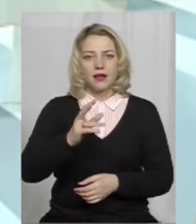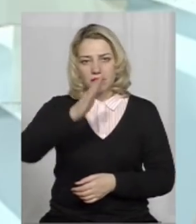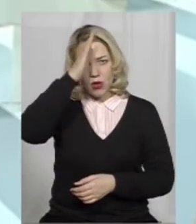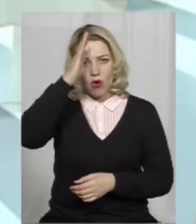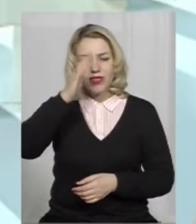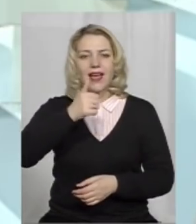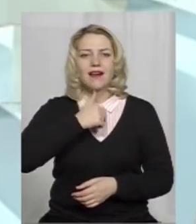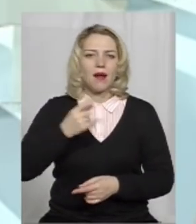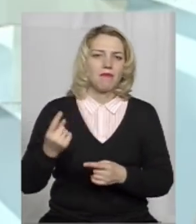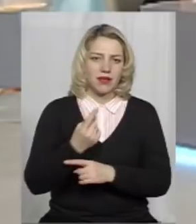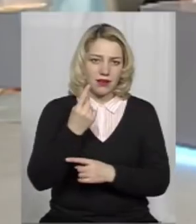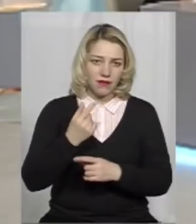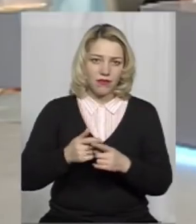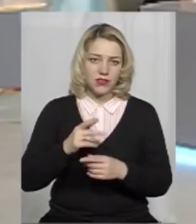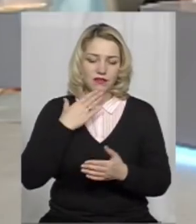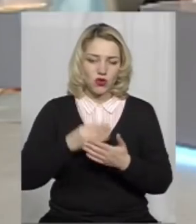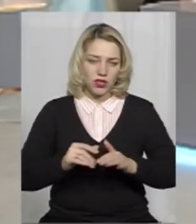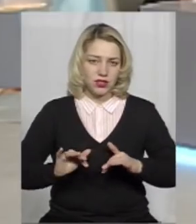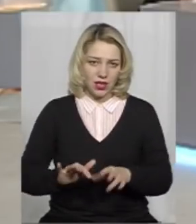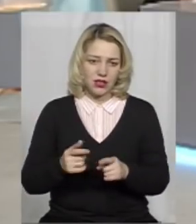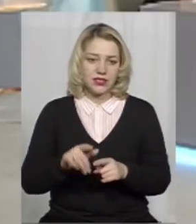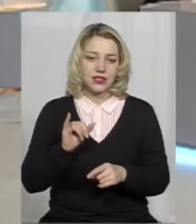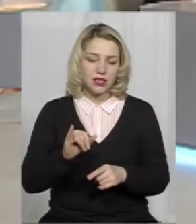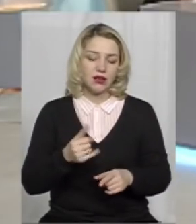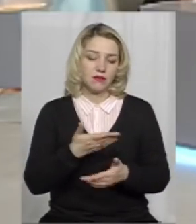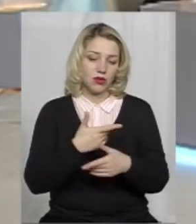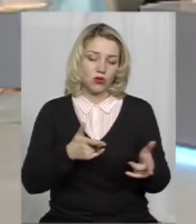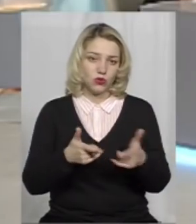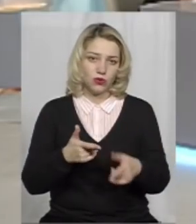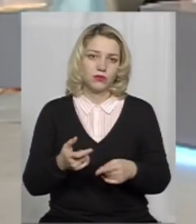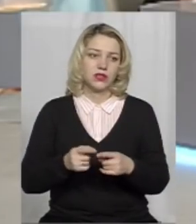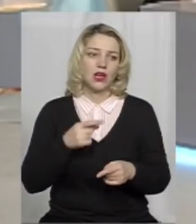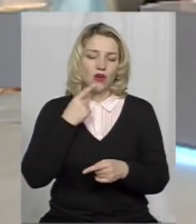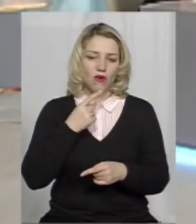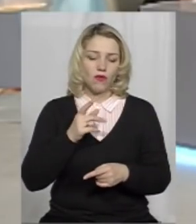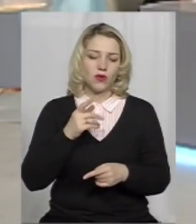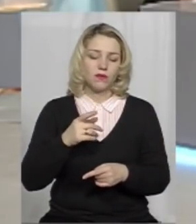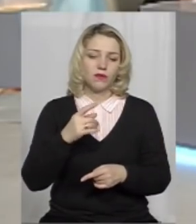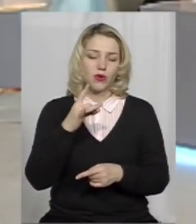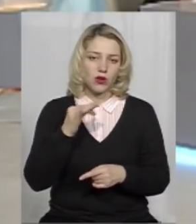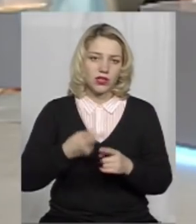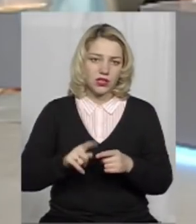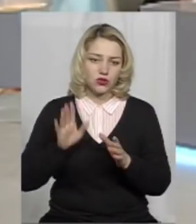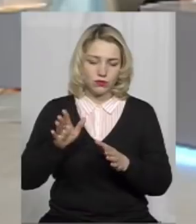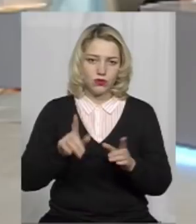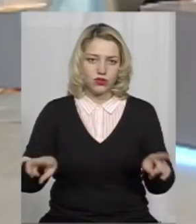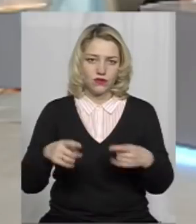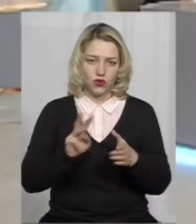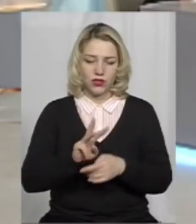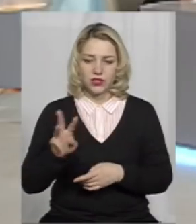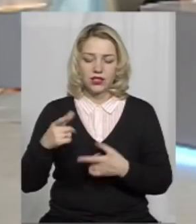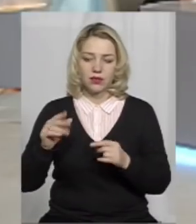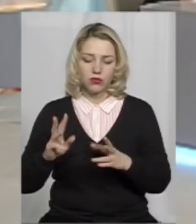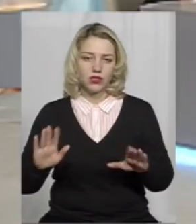в цій діяльності. І навіть готується, йде мова про те, що потім буде створений сайт, їм буде